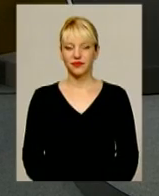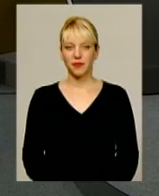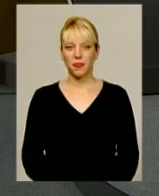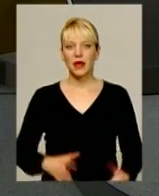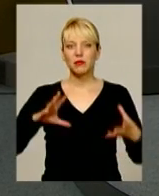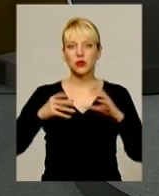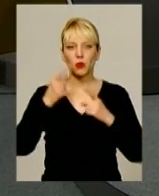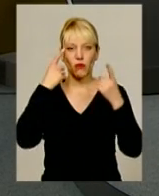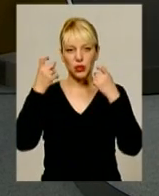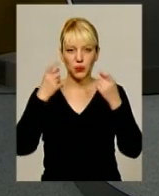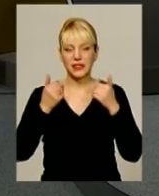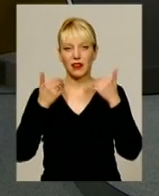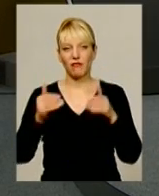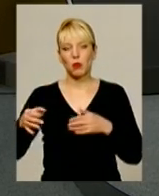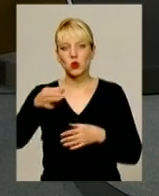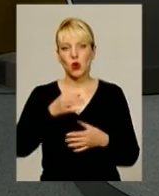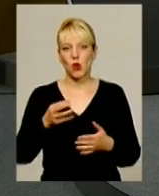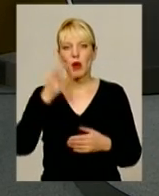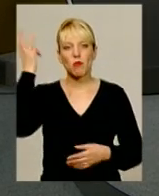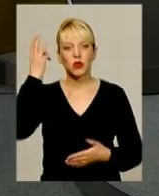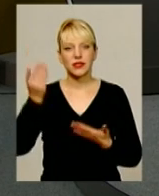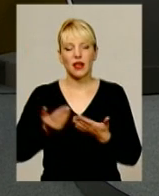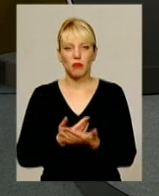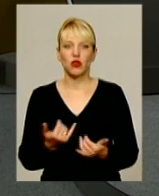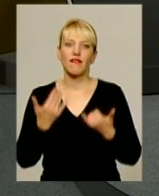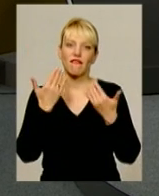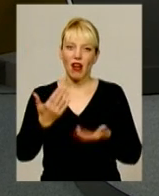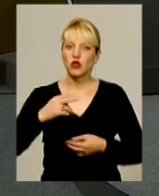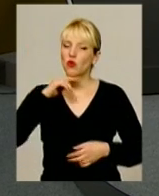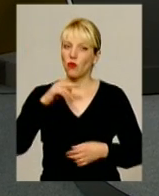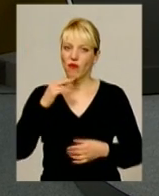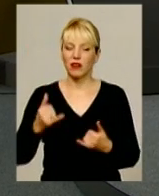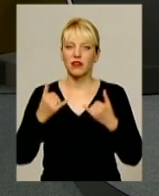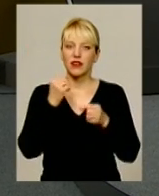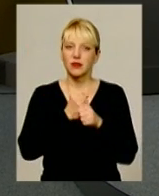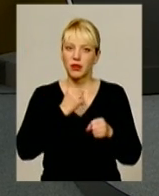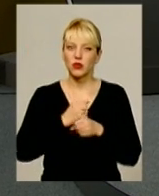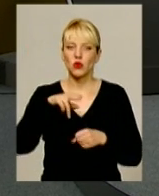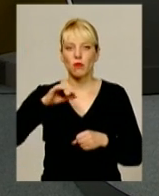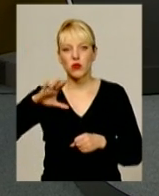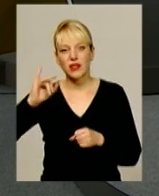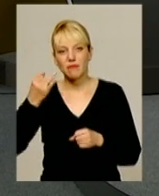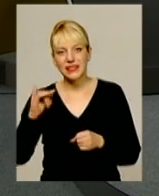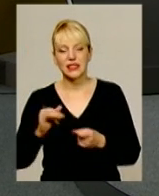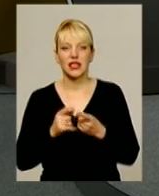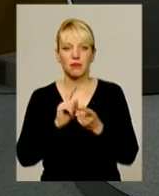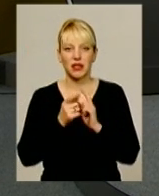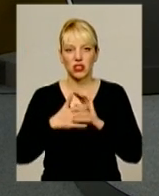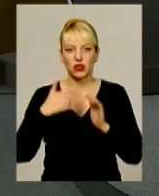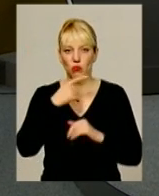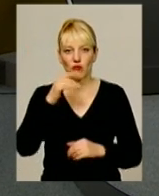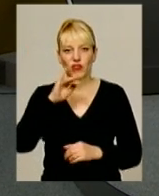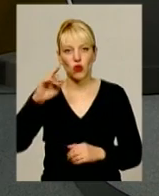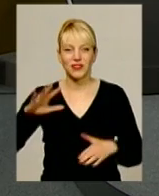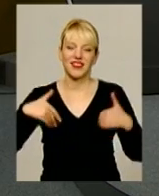Підсумковий інформаційний випуск області. Подільська панорама. До вашої уваги. В студії працюють Віталій Постемський та Оксана Фіновська.